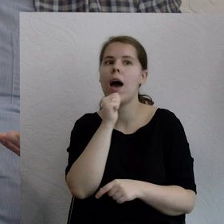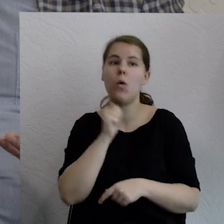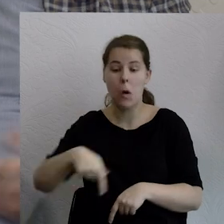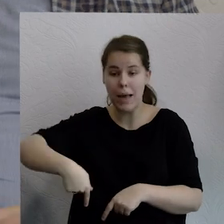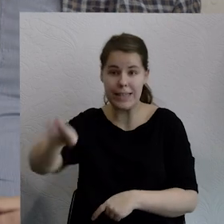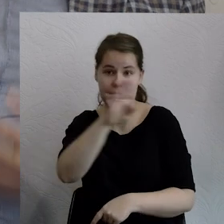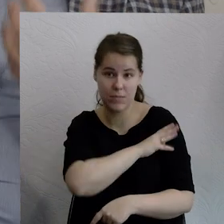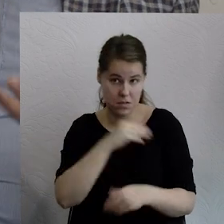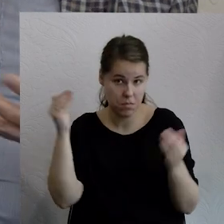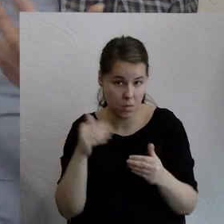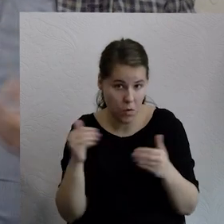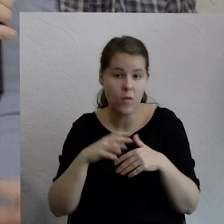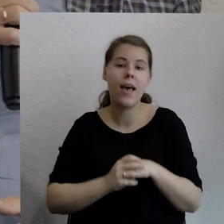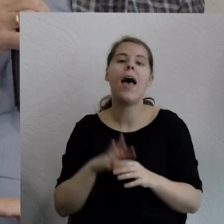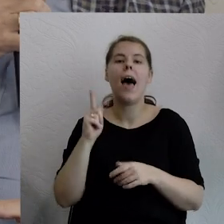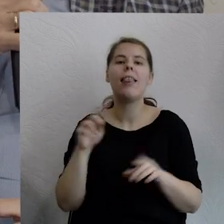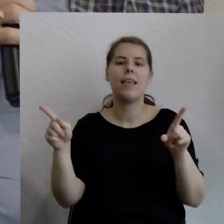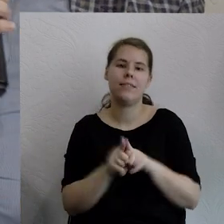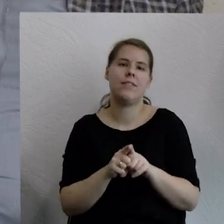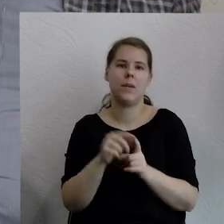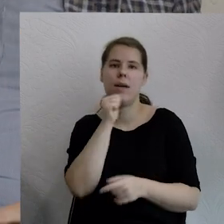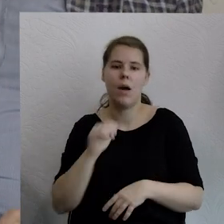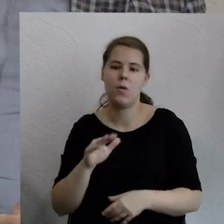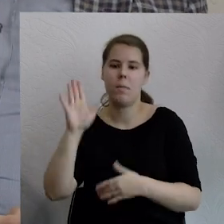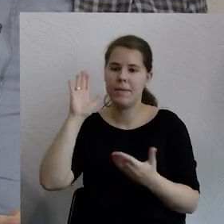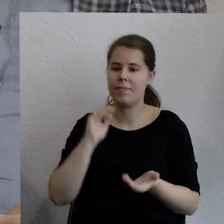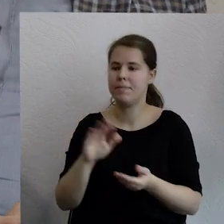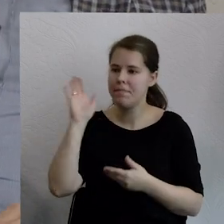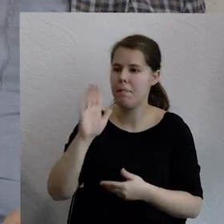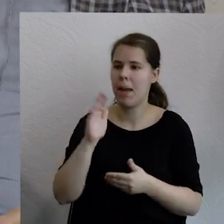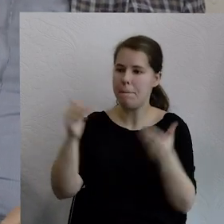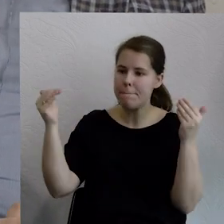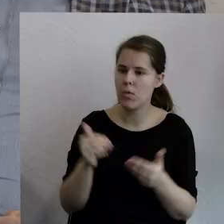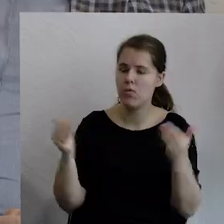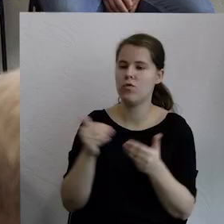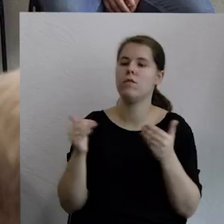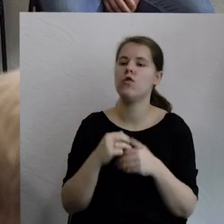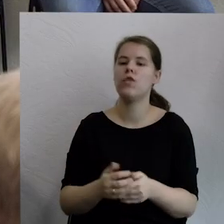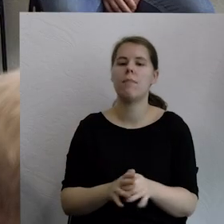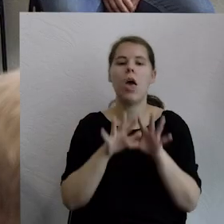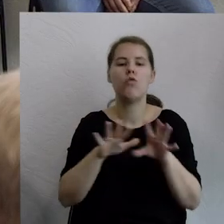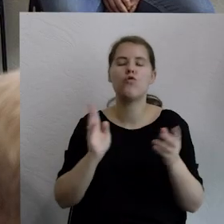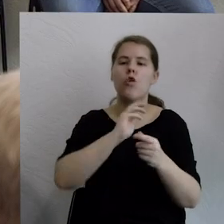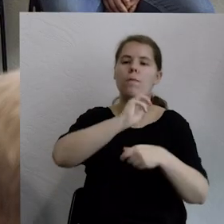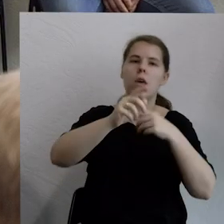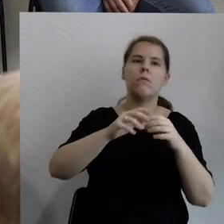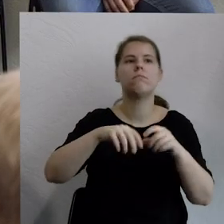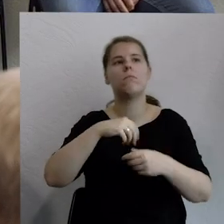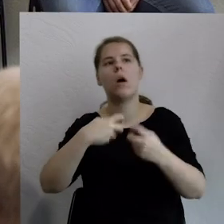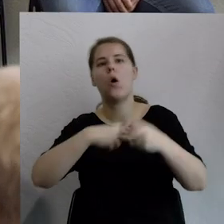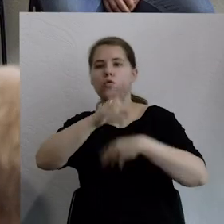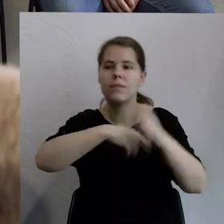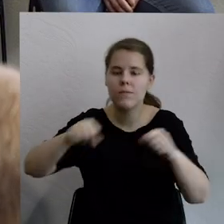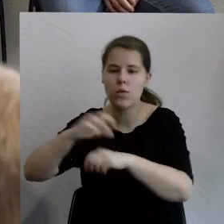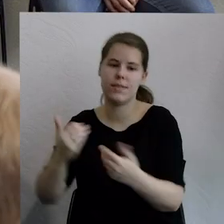wszystkie zasoby, które mówią, że możemy też sporo odpowiedzi zaproponować. I myślę, że to nie jest tylko